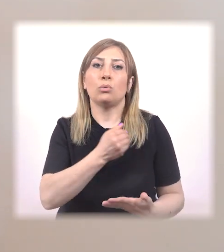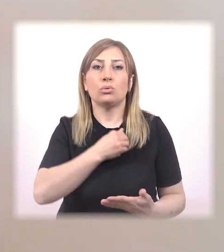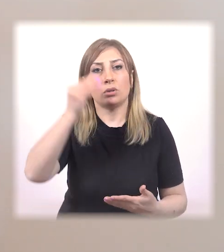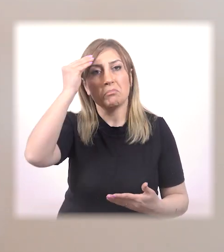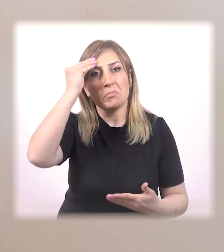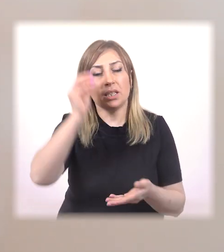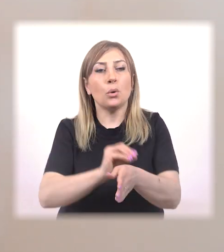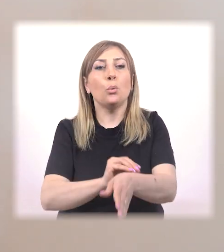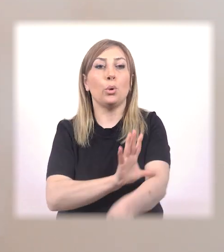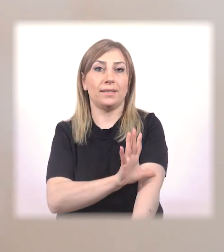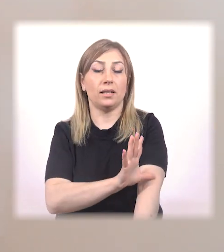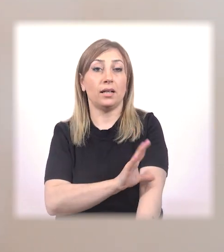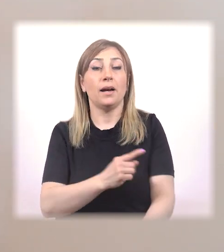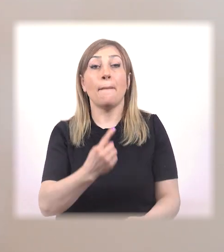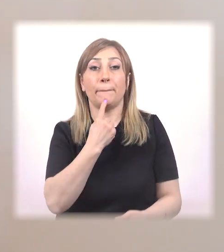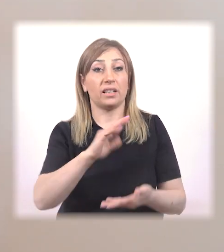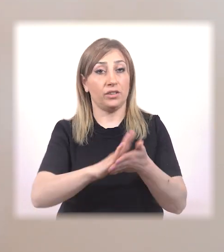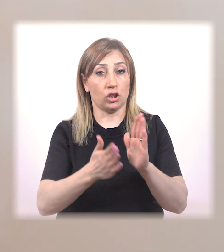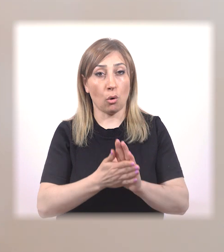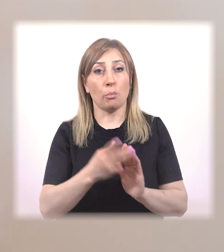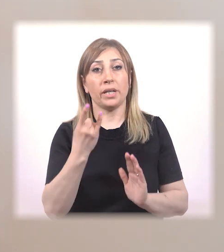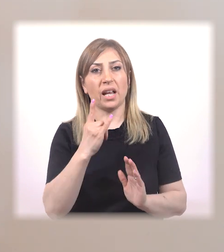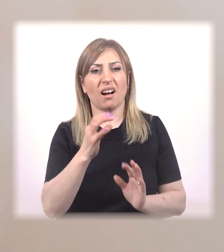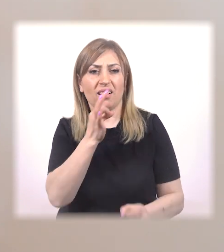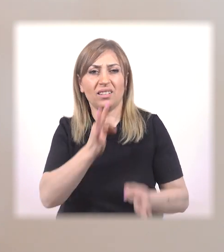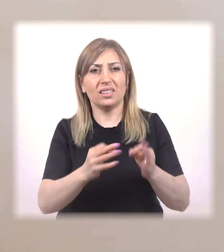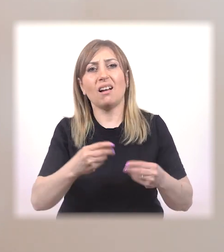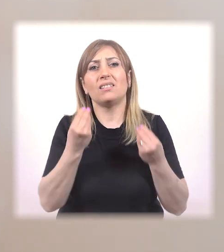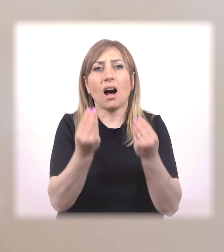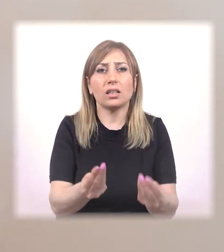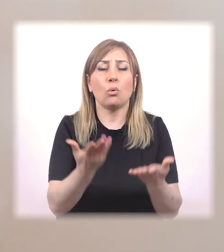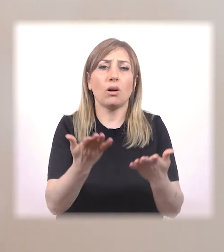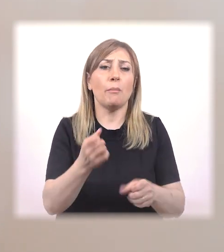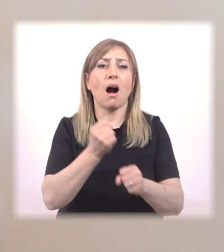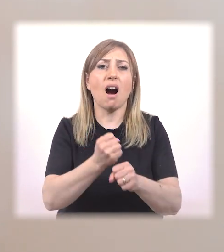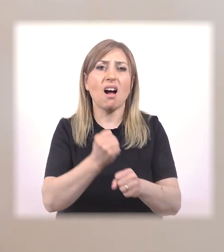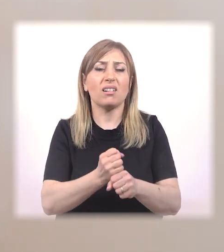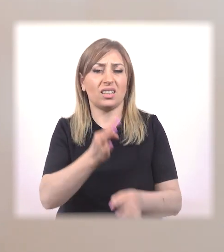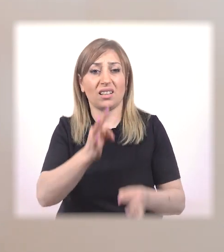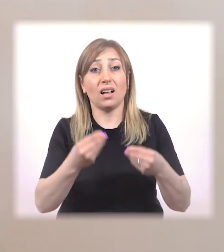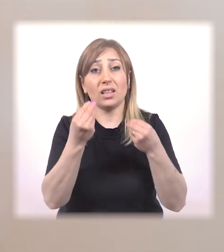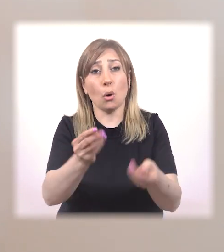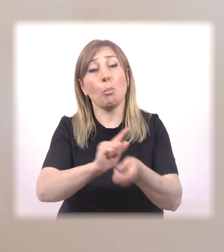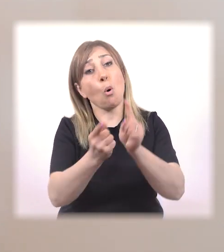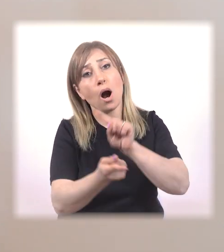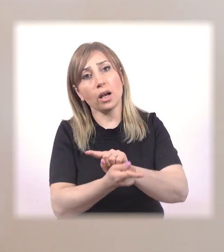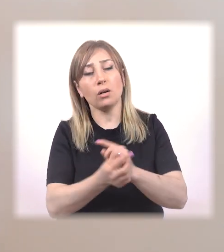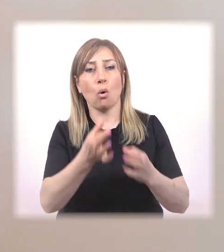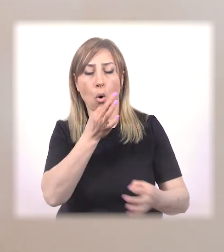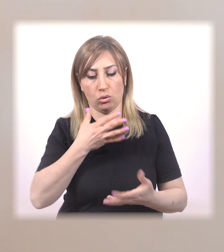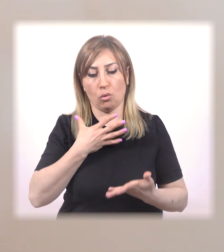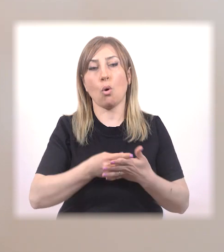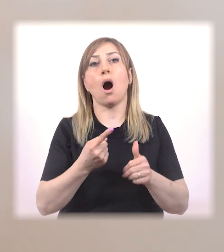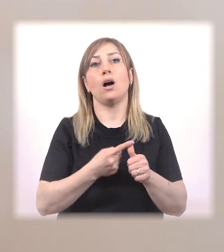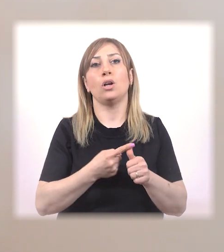ույզերը։ Բարդ իրավիճակներում երեխայինք հնադատելու կամները առարքը գնահատելու պոխարեն, խոսեք ձեր